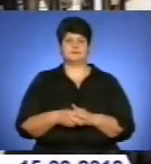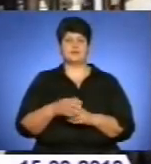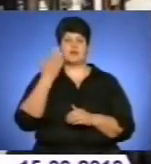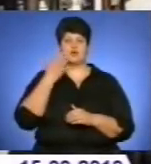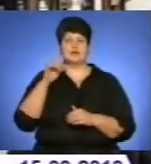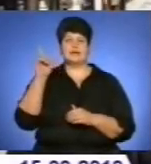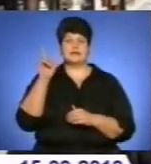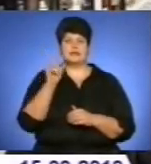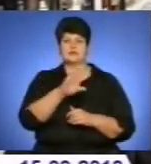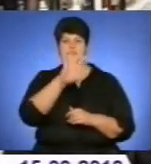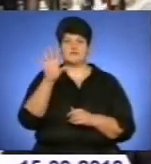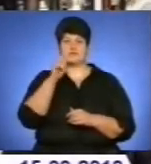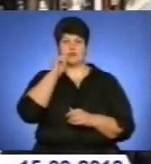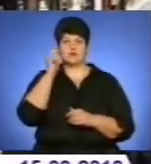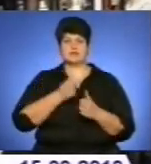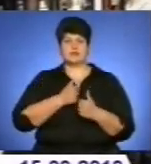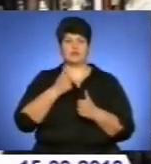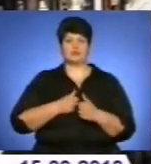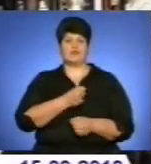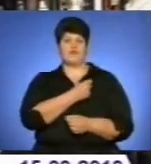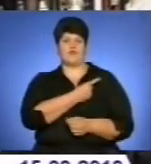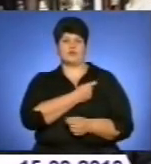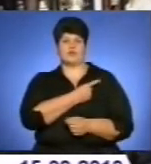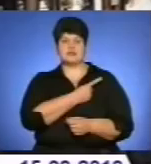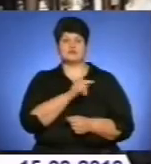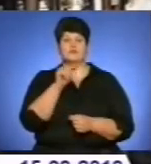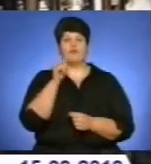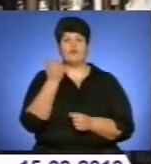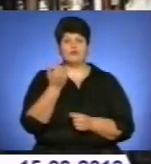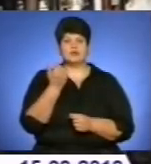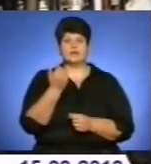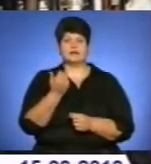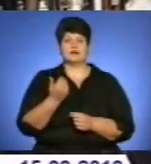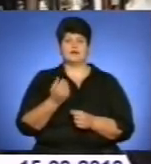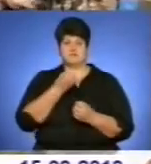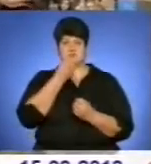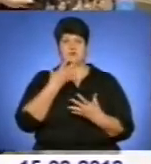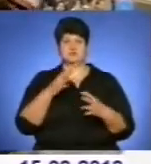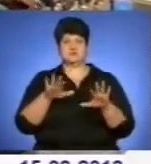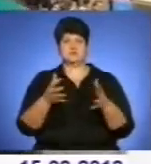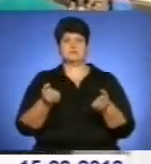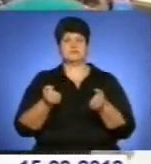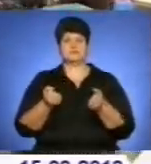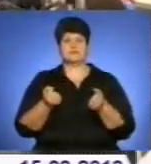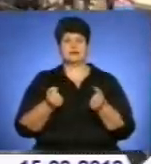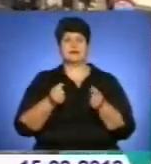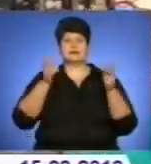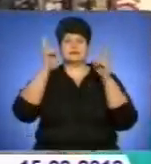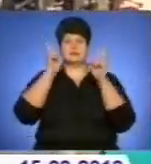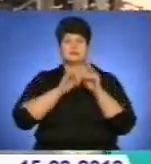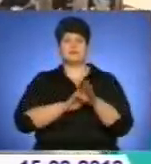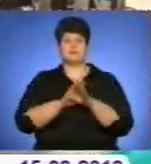проводяться, як вам сказала, протягом 10 років, проводяться на уровні